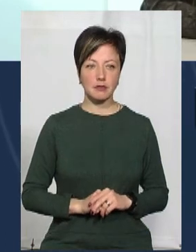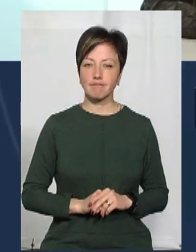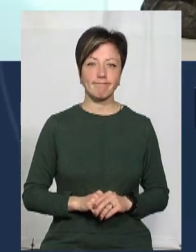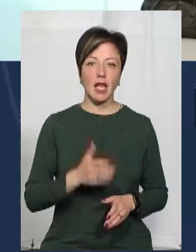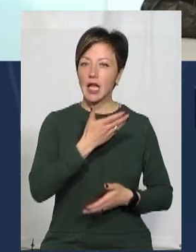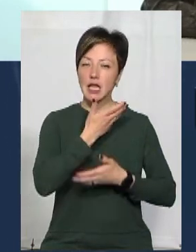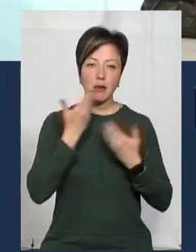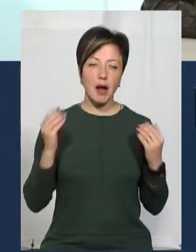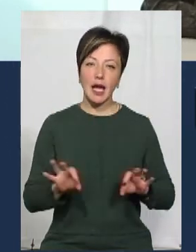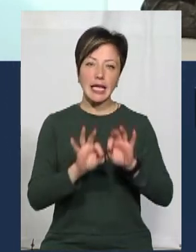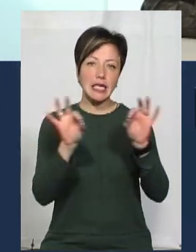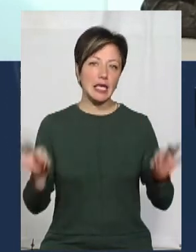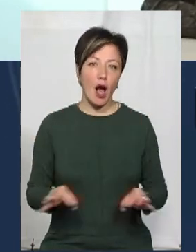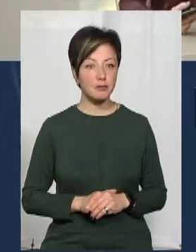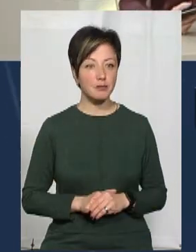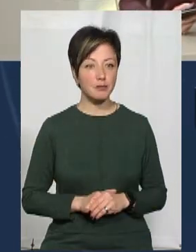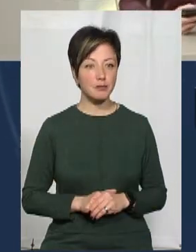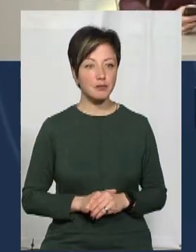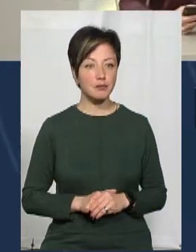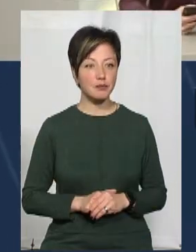Не маємо ніякої підтримки.